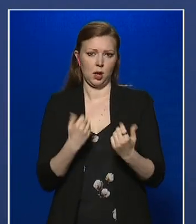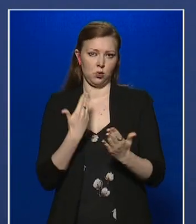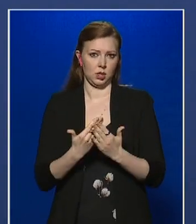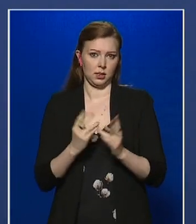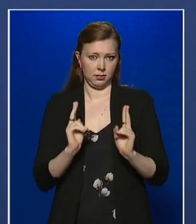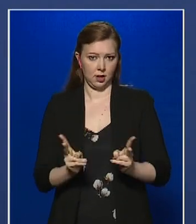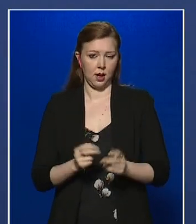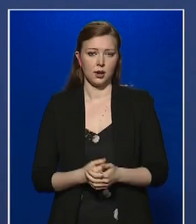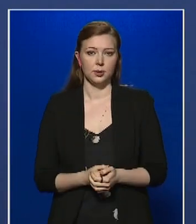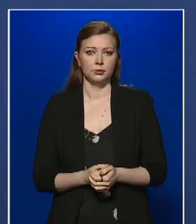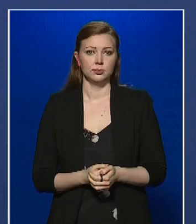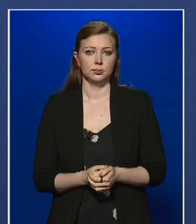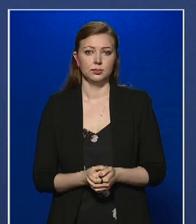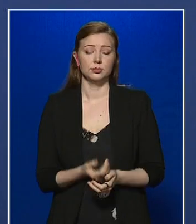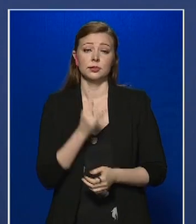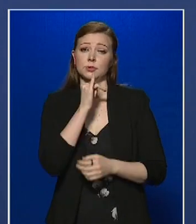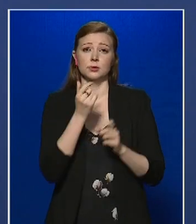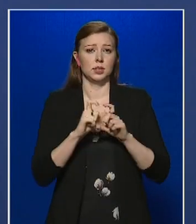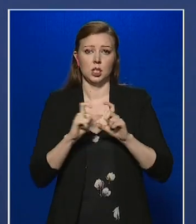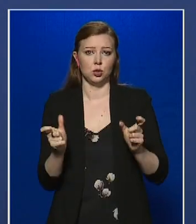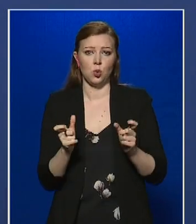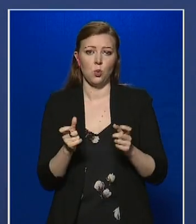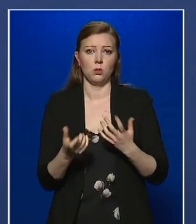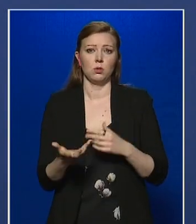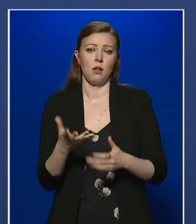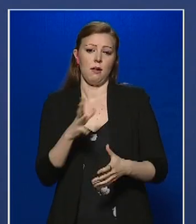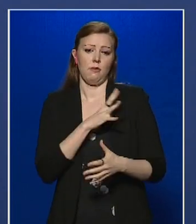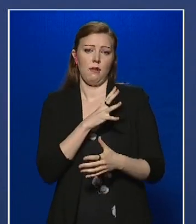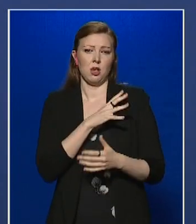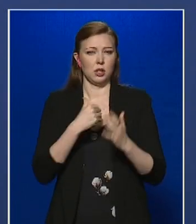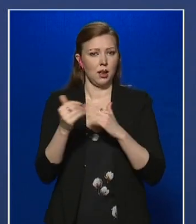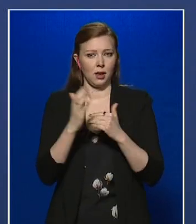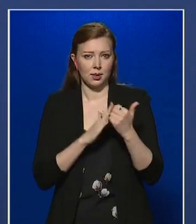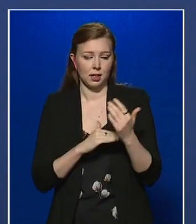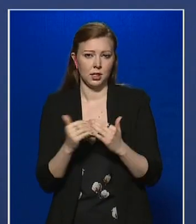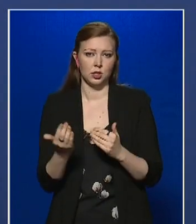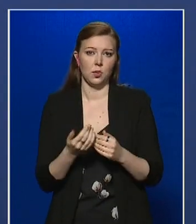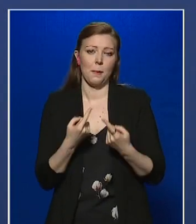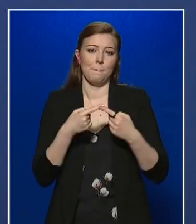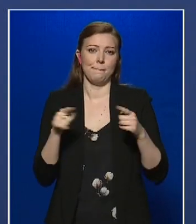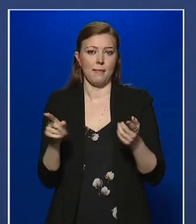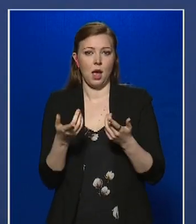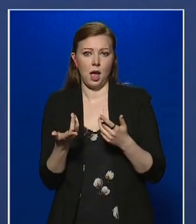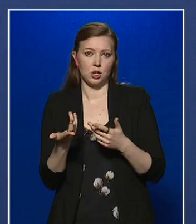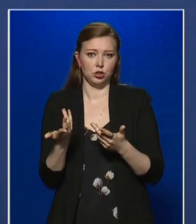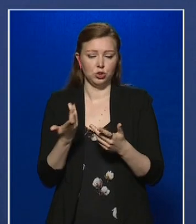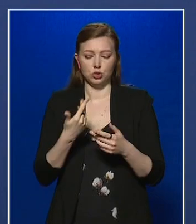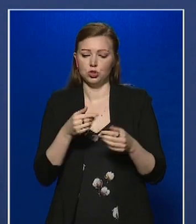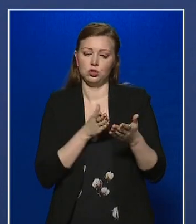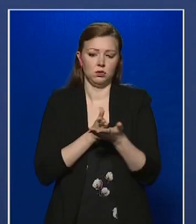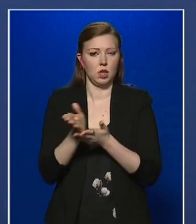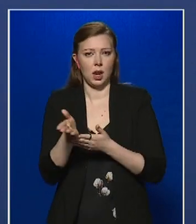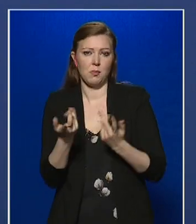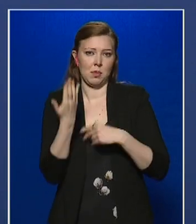is. Nincs opunk arra, hogy a válságnak a kezelésekor más irányba haladjunk, mint